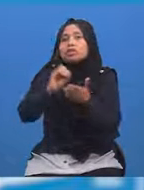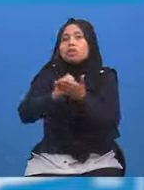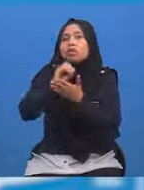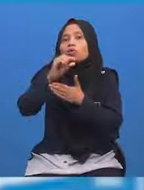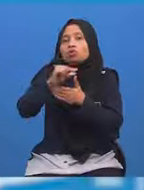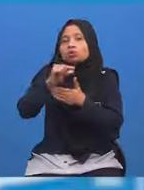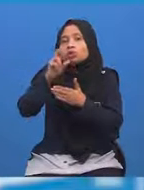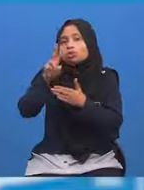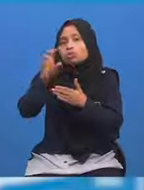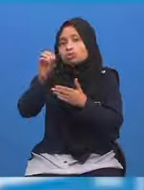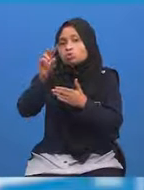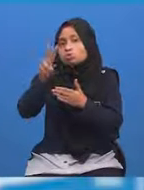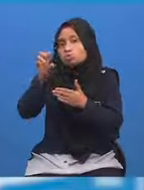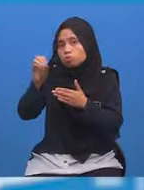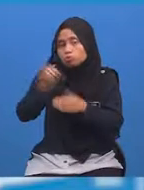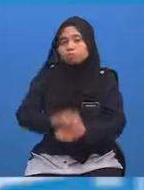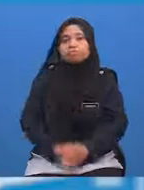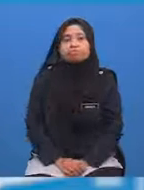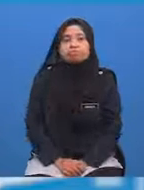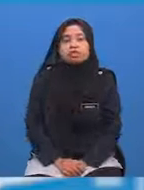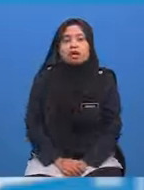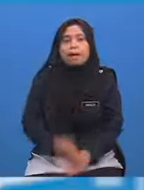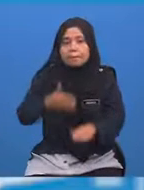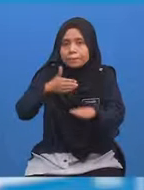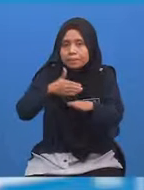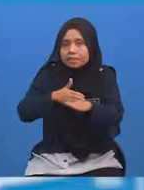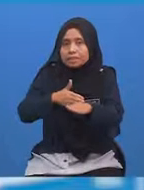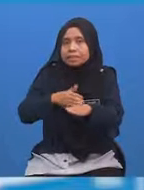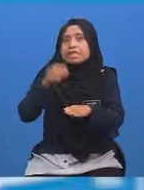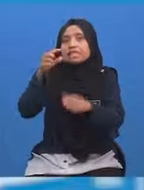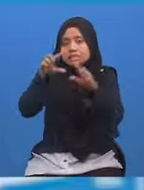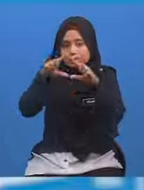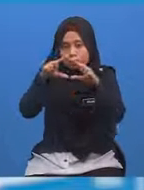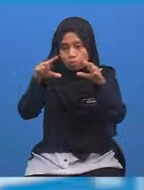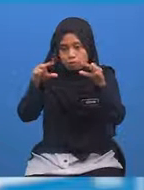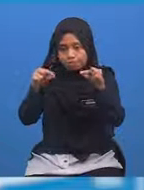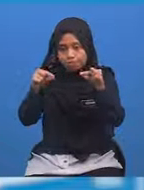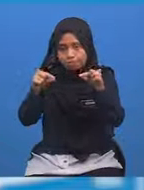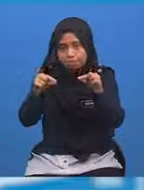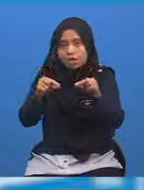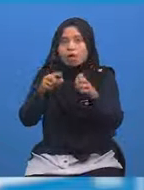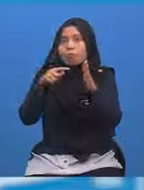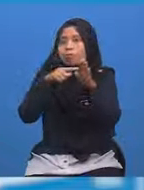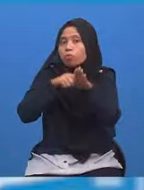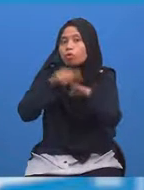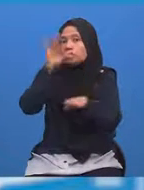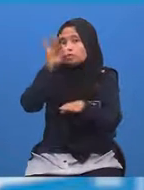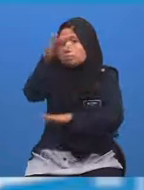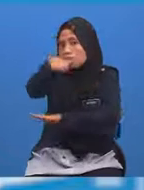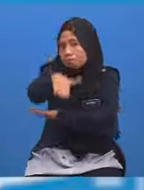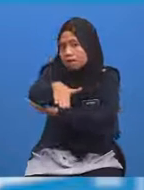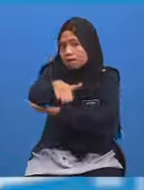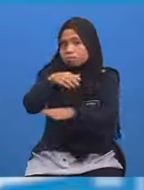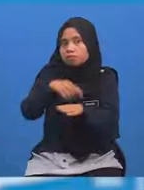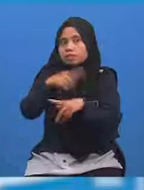2020 Manakala di Osaka, Jepun Ialah pukul 9 malam